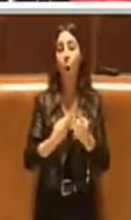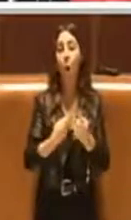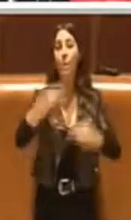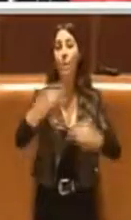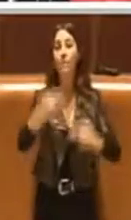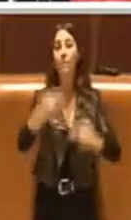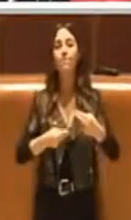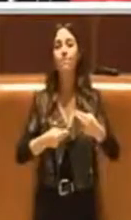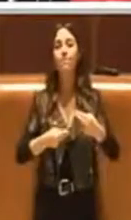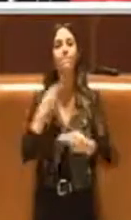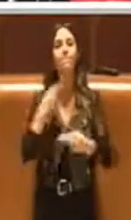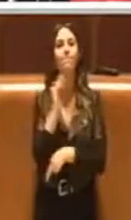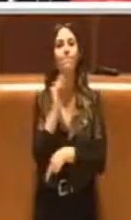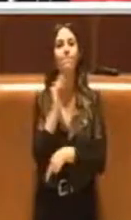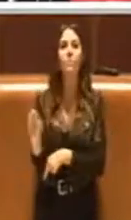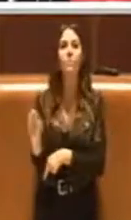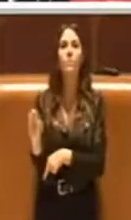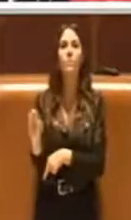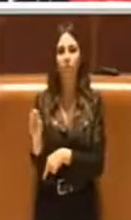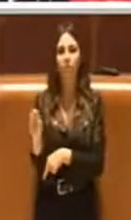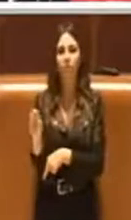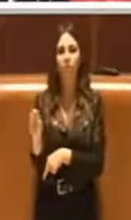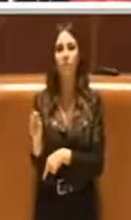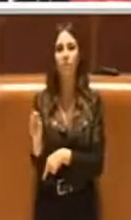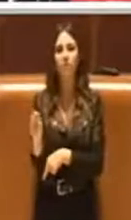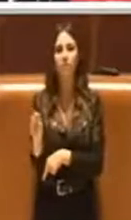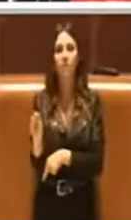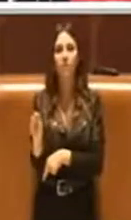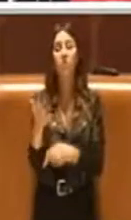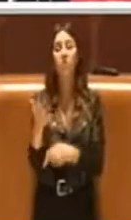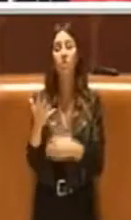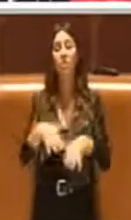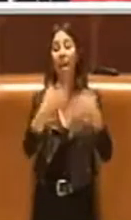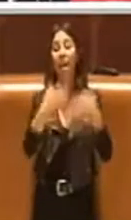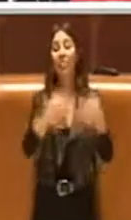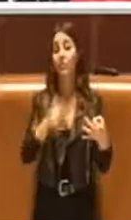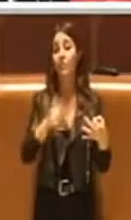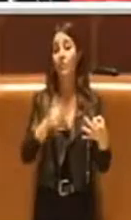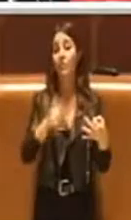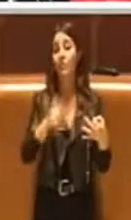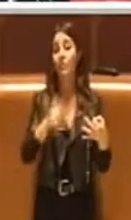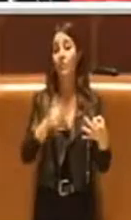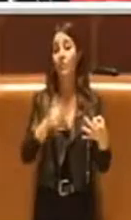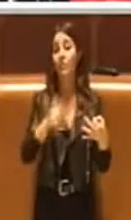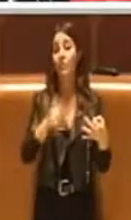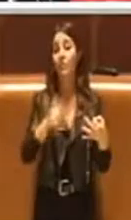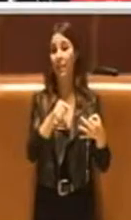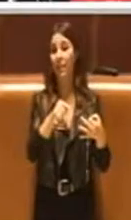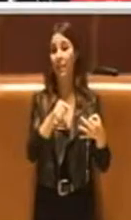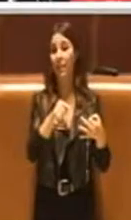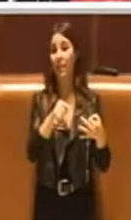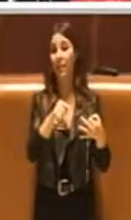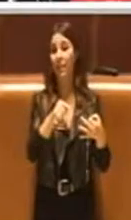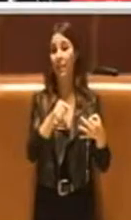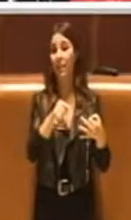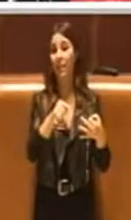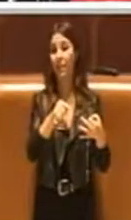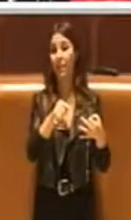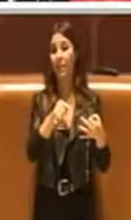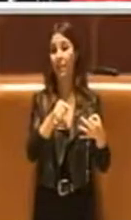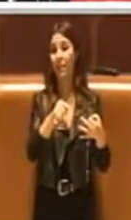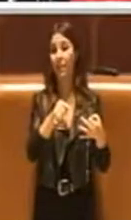bilancio che rispetto alle decisioni che erano state prese proprio